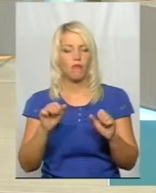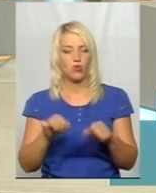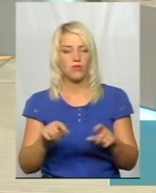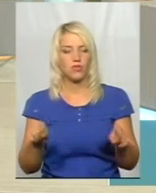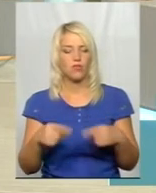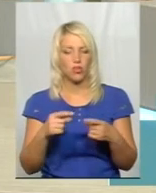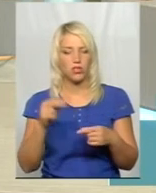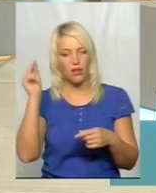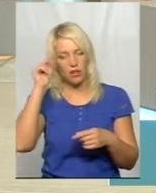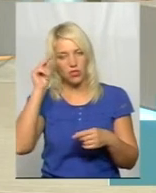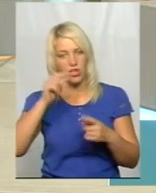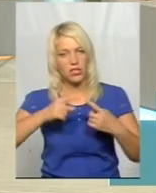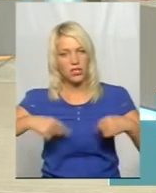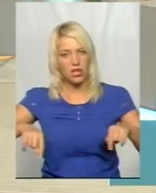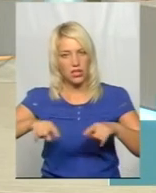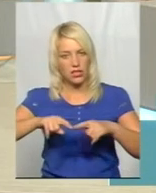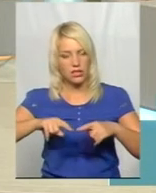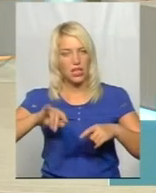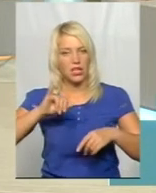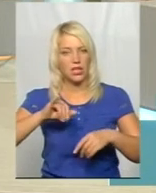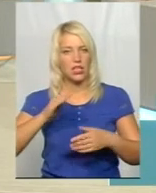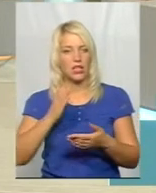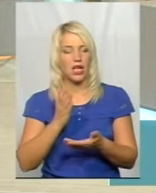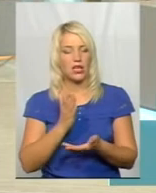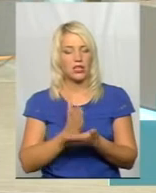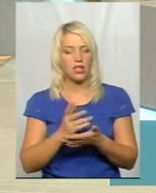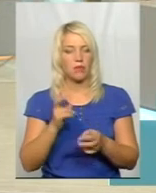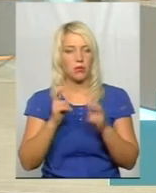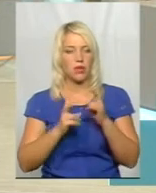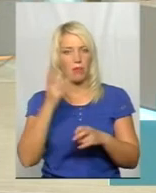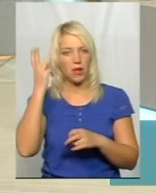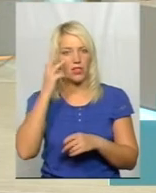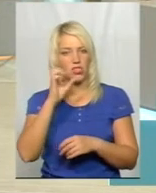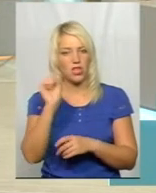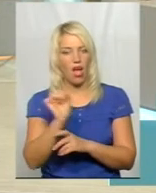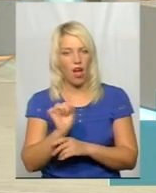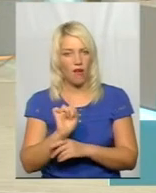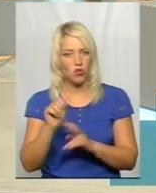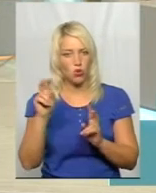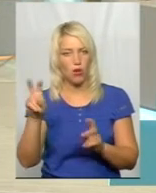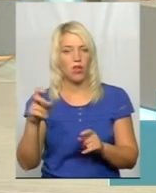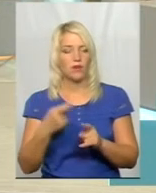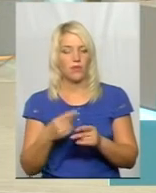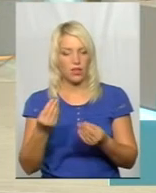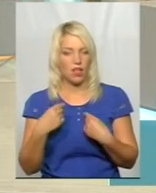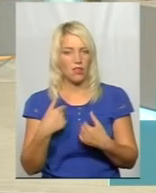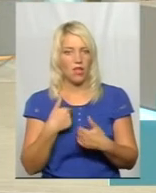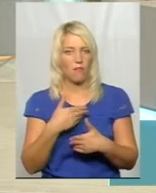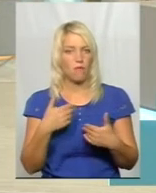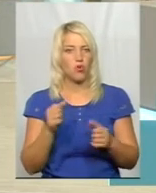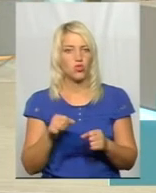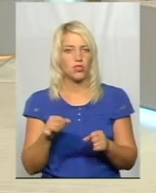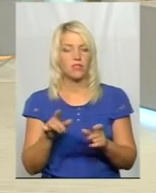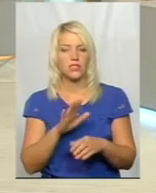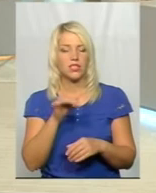дільниці. Крім того, є таке підприємство, як Мельнична Авто, також надали можливість, адже не секрет,